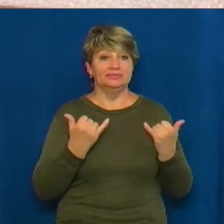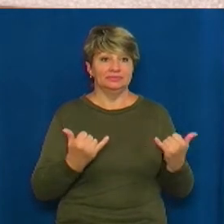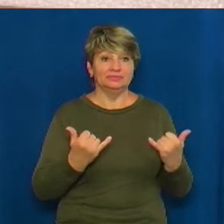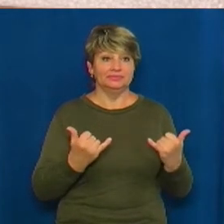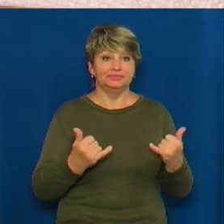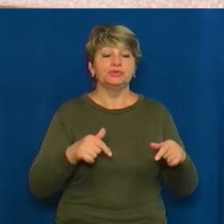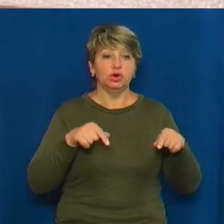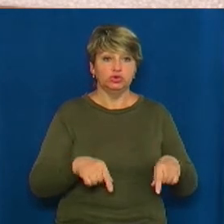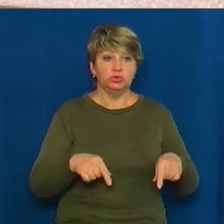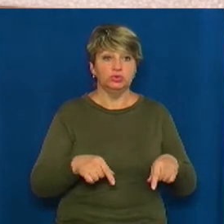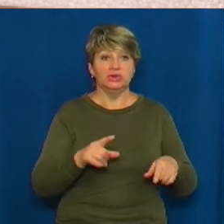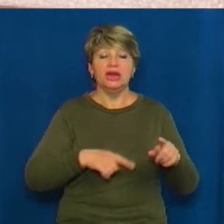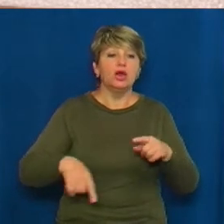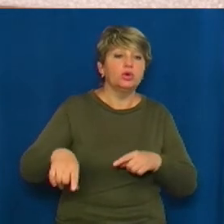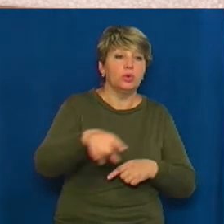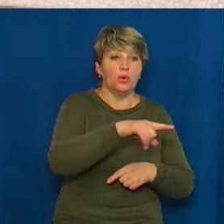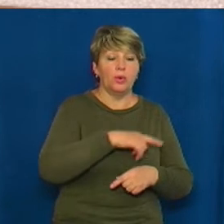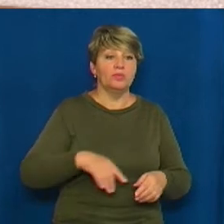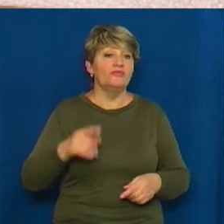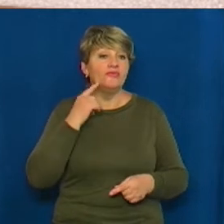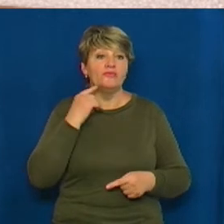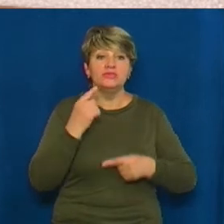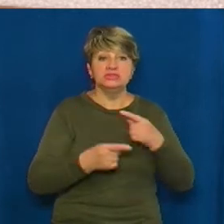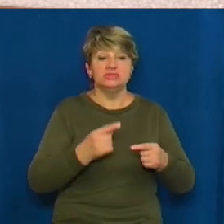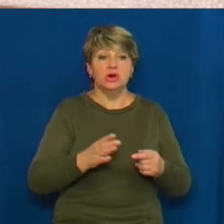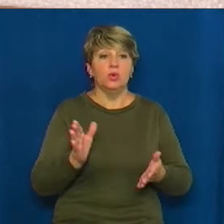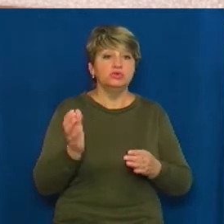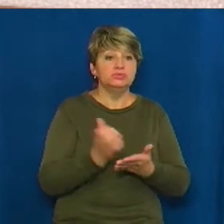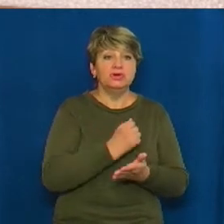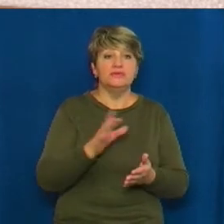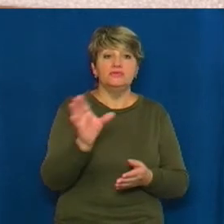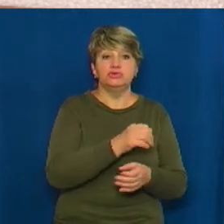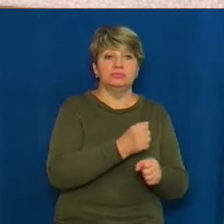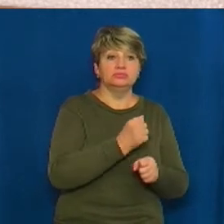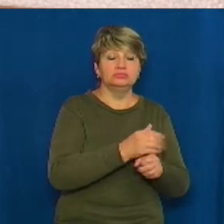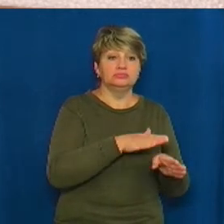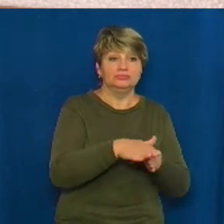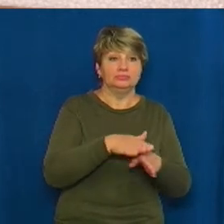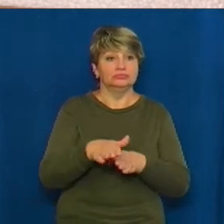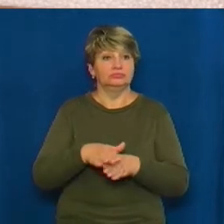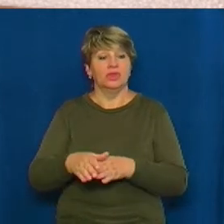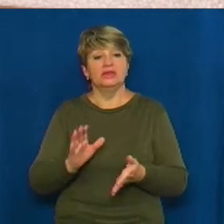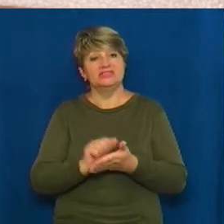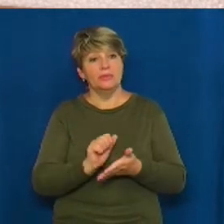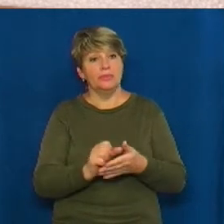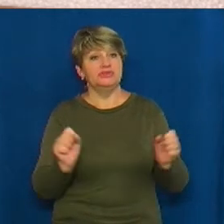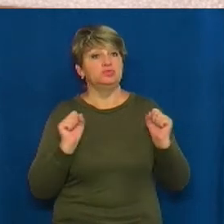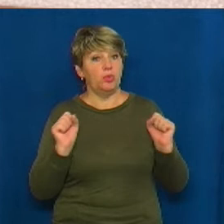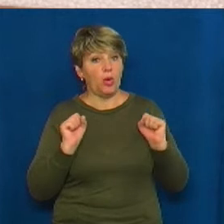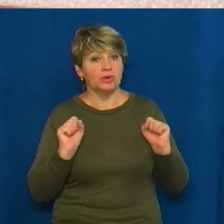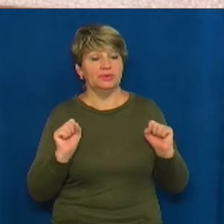і кругом. Вона завжди встигає все робити. Чи то ми займаємося спортом після шкільний час,